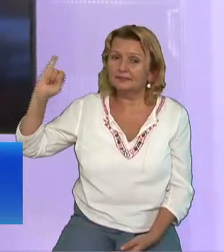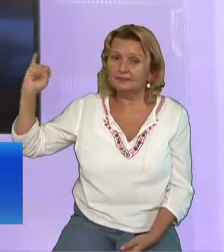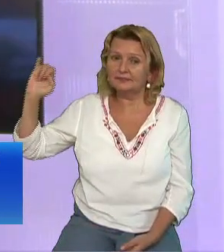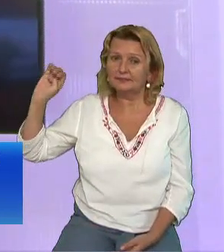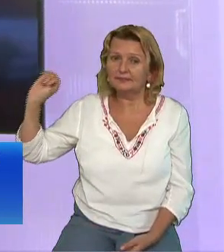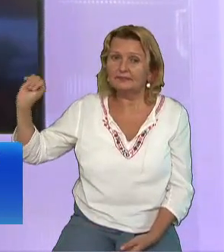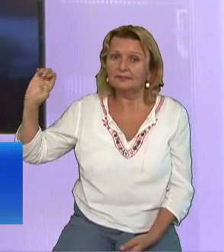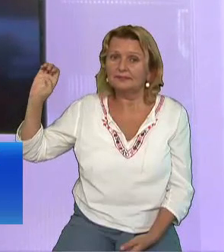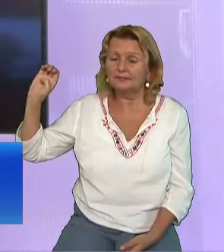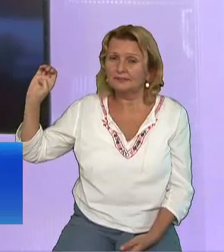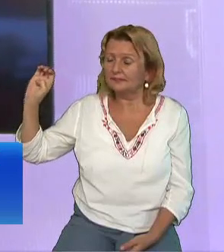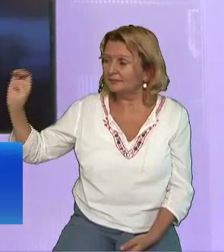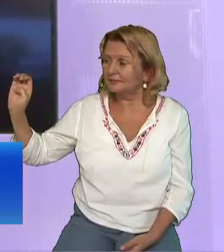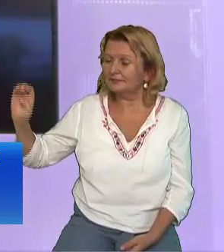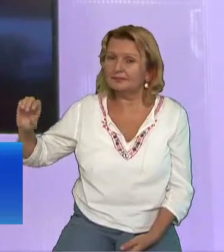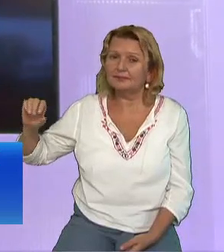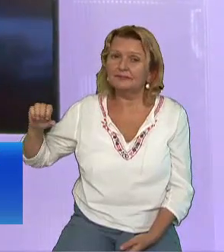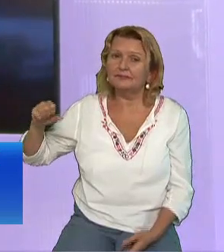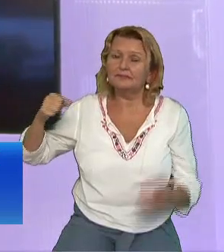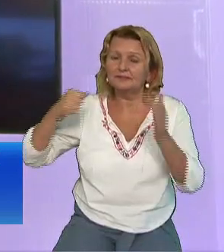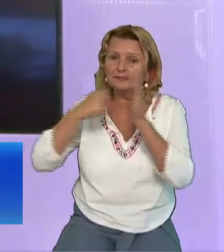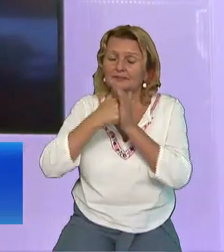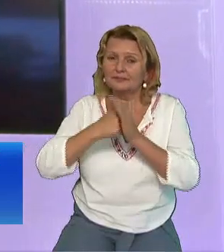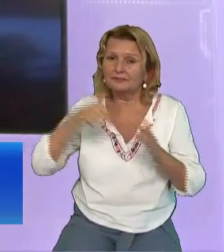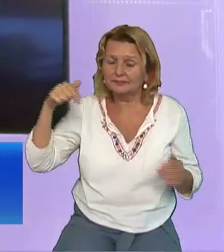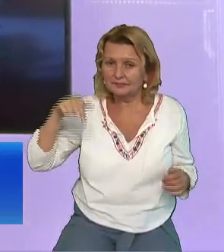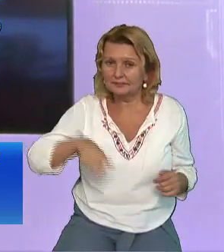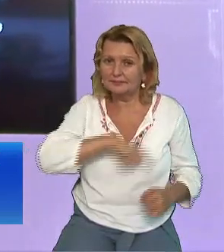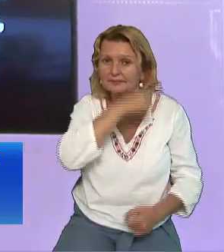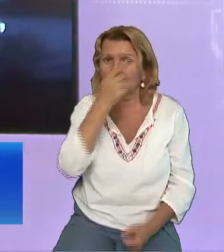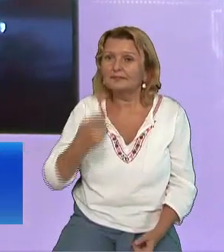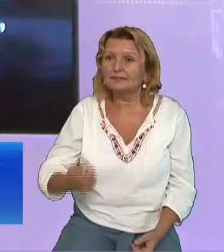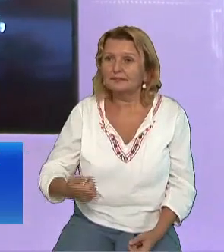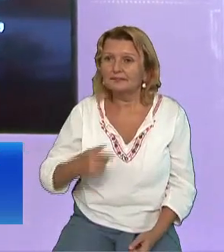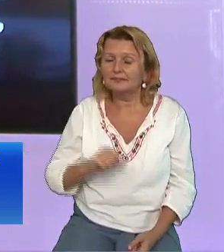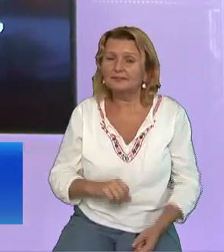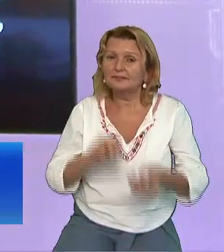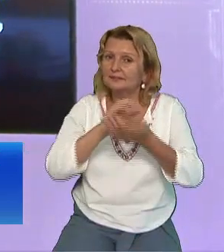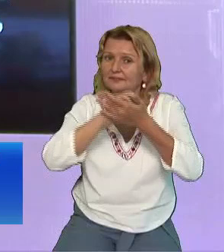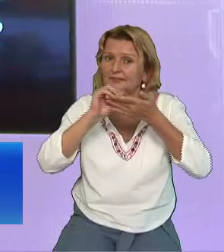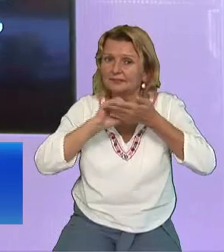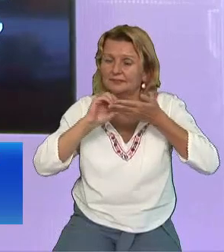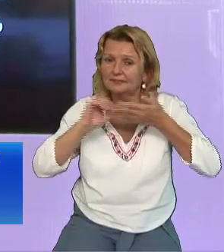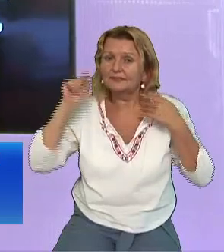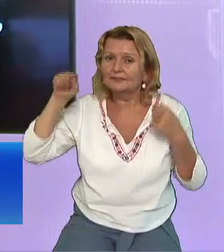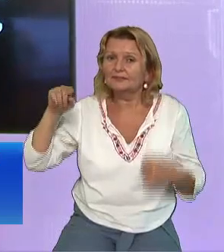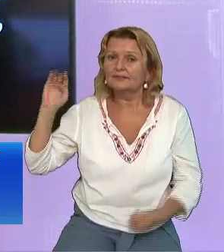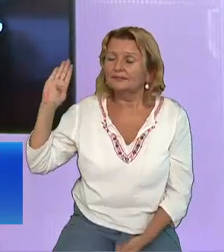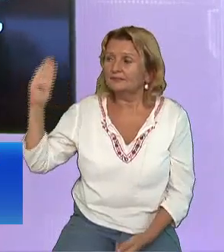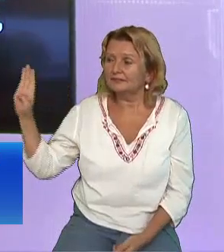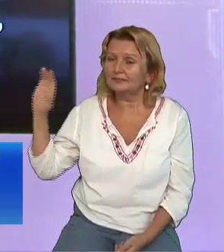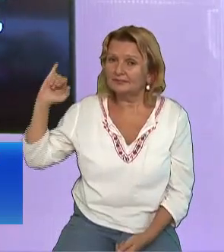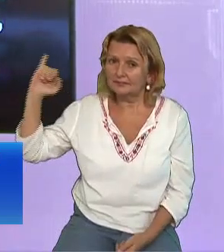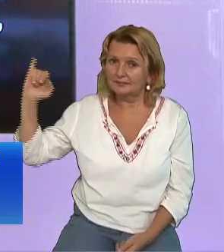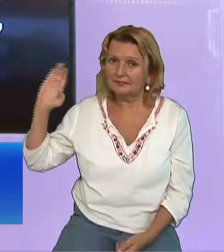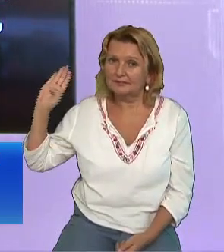pelerină așa pe cap și ascunzându-se oarecum de fețele celor doi Ei mergeau înfrigurați pe drumul spre